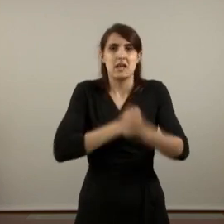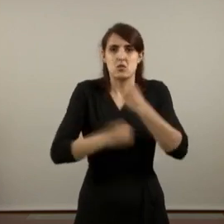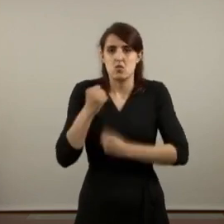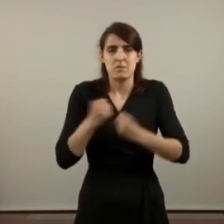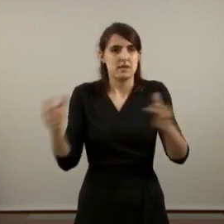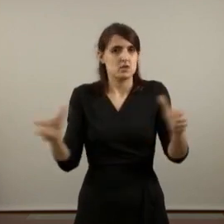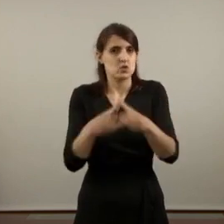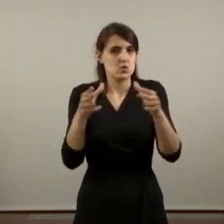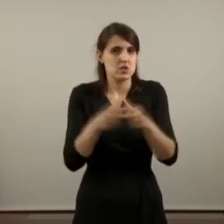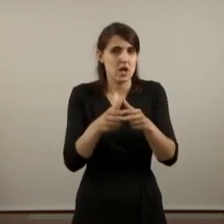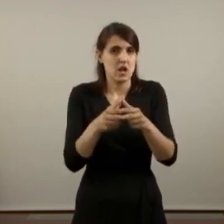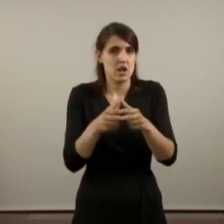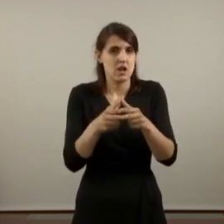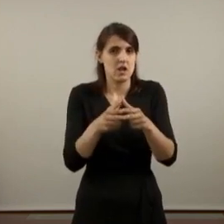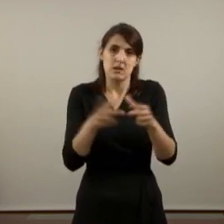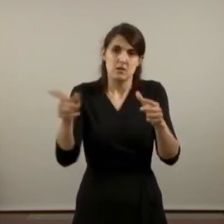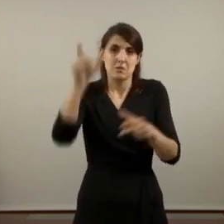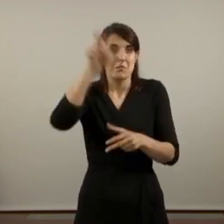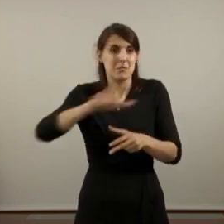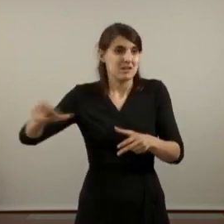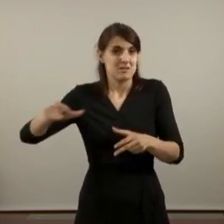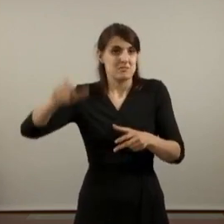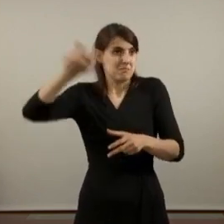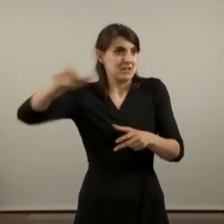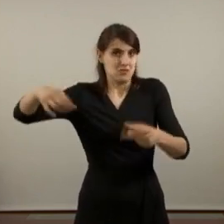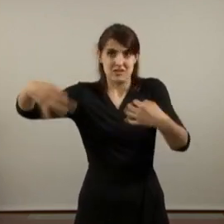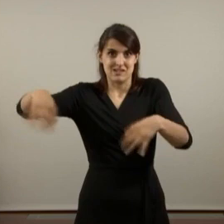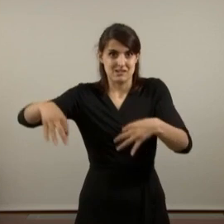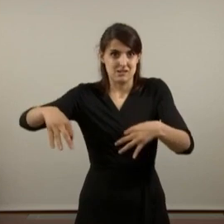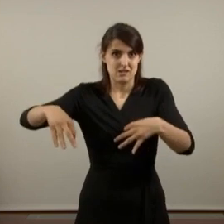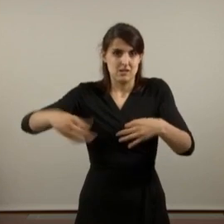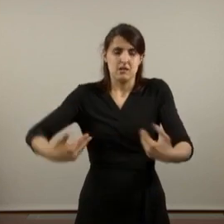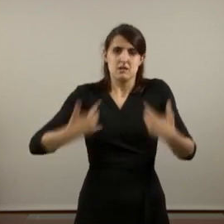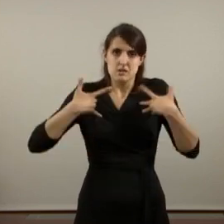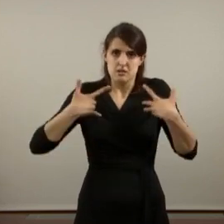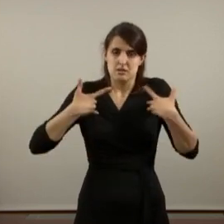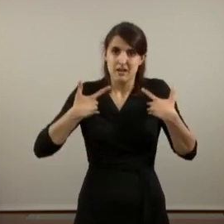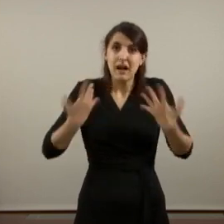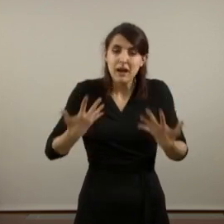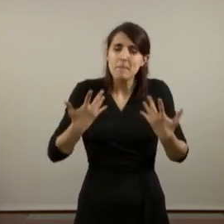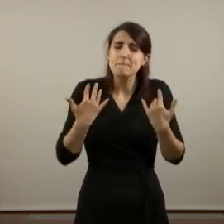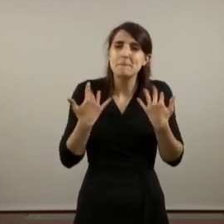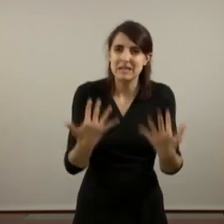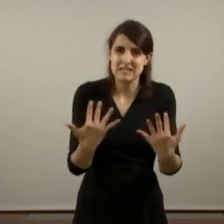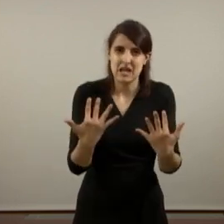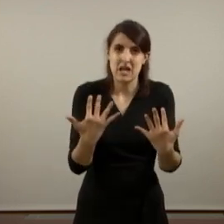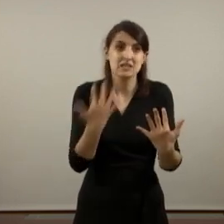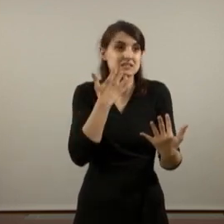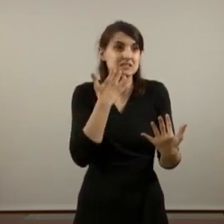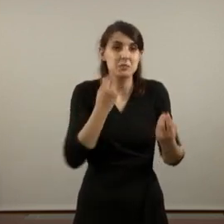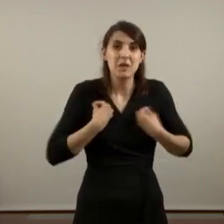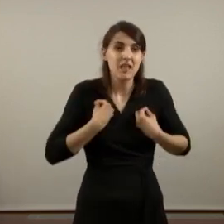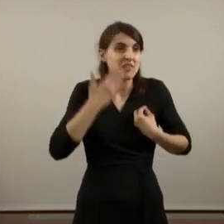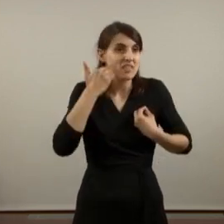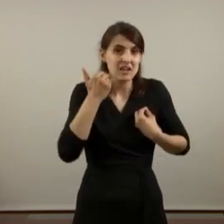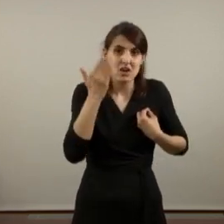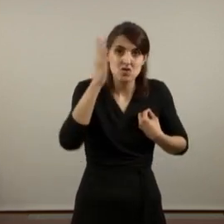social a les espatlles de les classes populars perquè tenim pressa. Ara mateix tot el que no sigui assegurar una vida digna